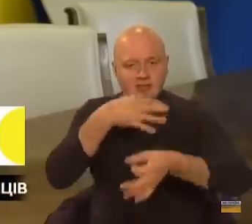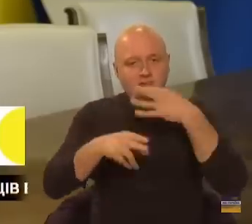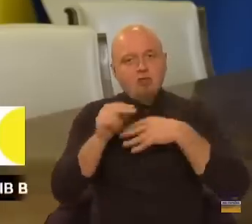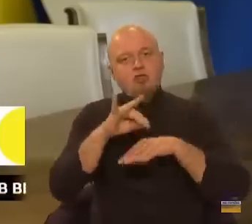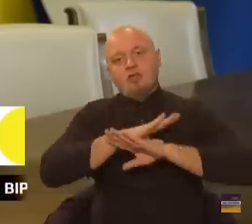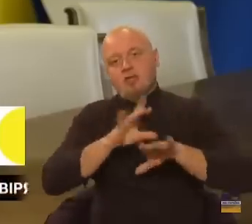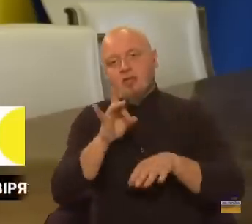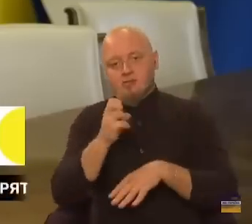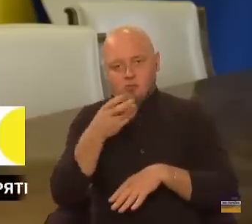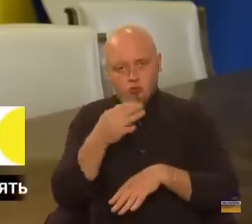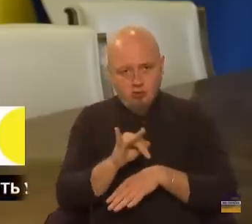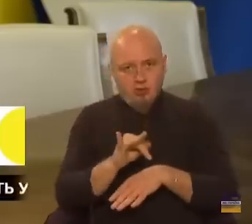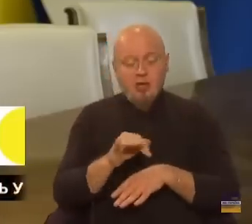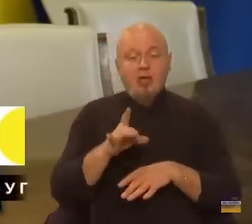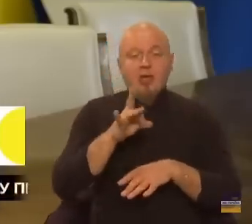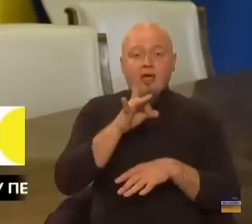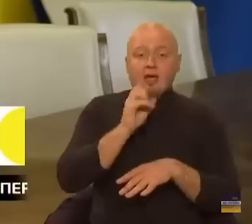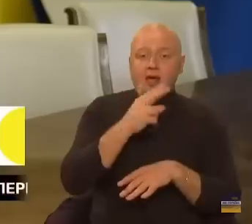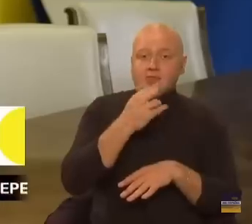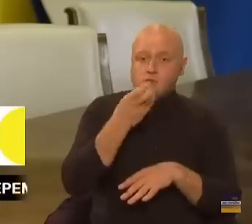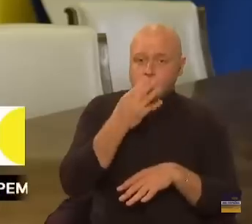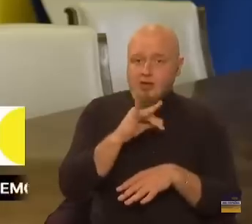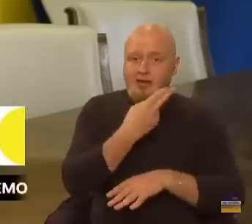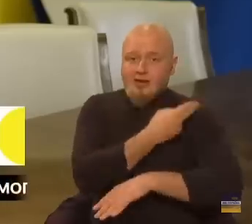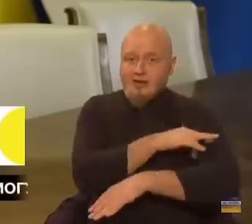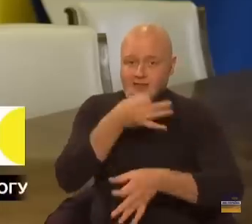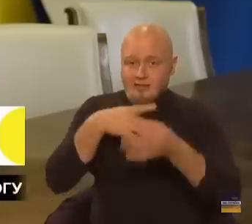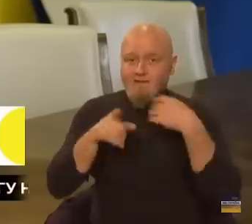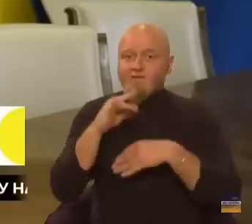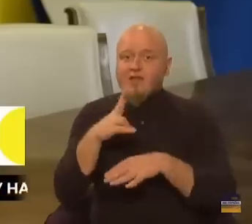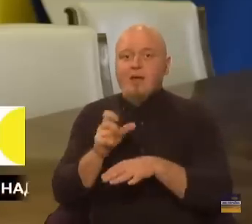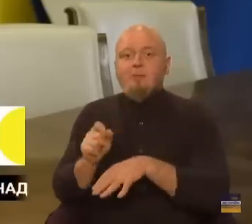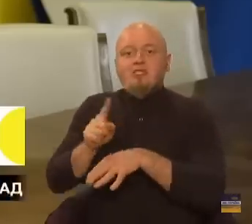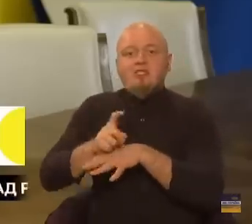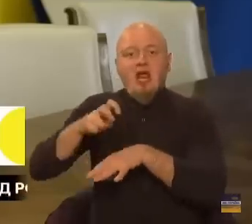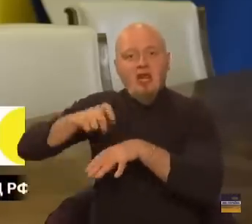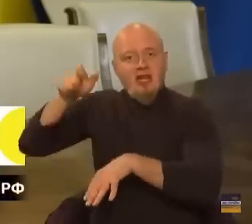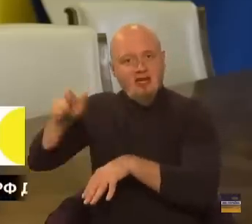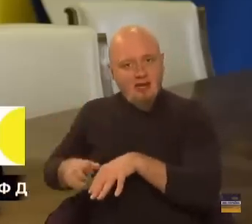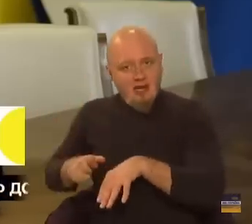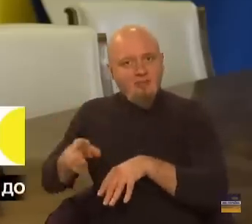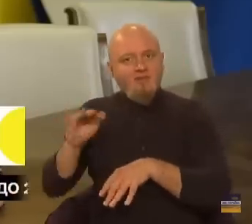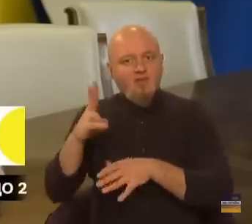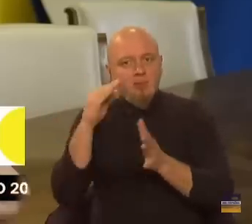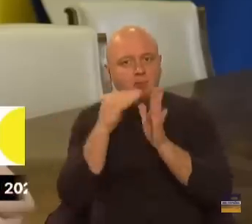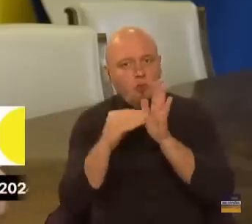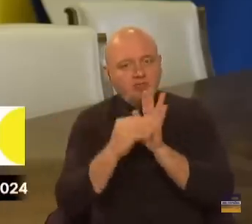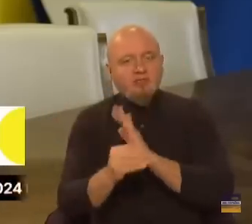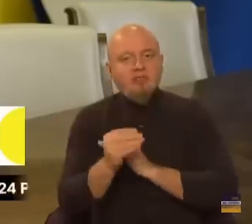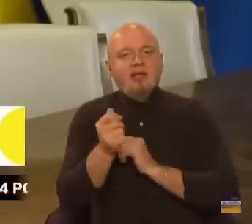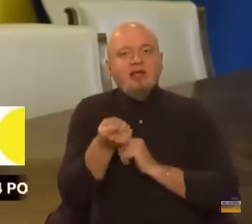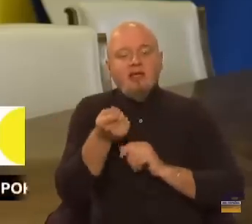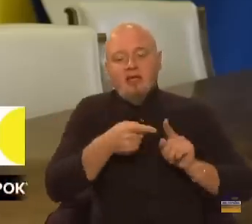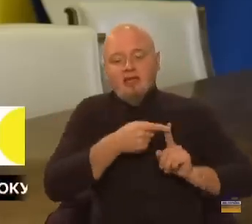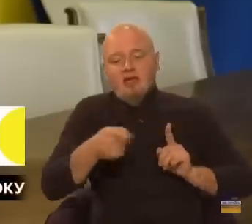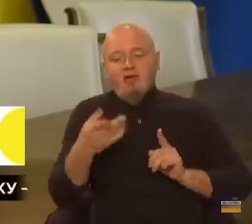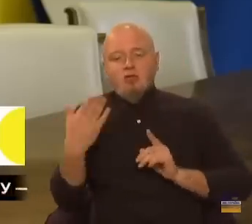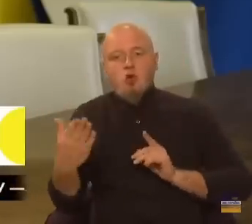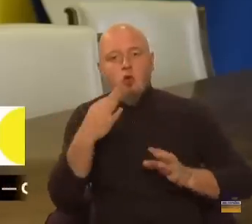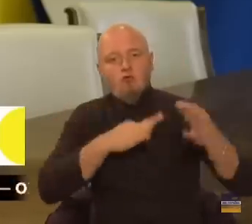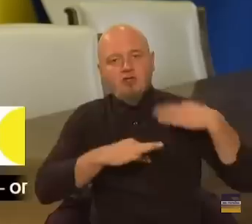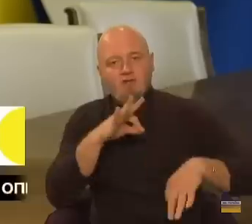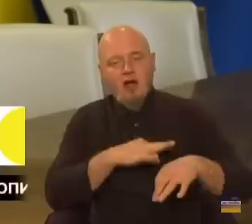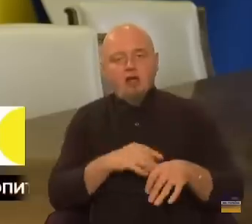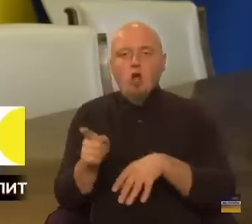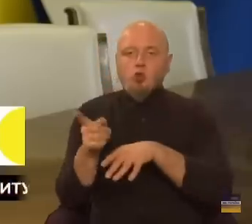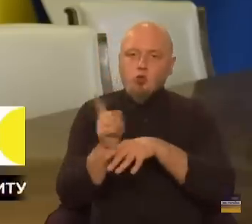Рецептурний лікарський засоб, він призначається лікарем, він прописується тривалість його обживання,